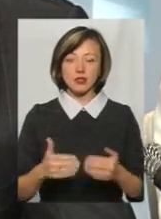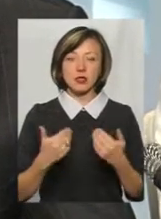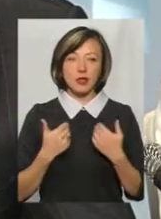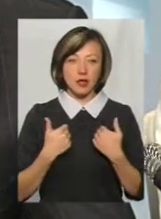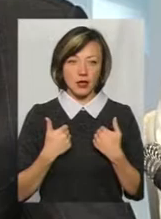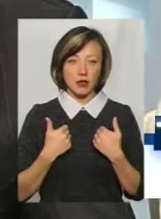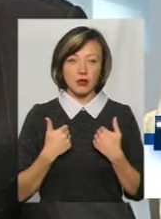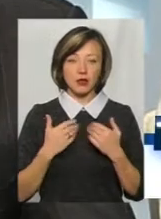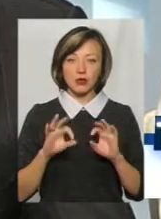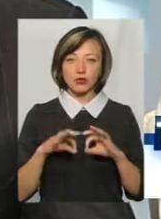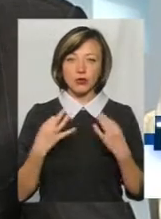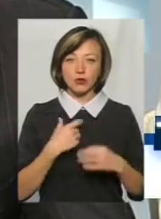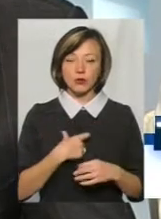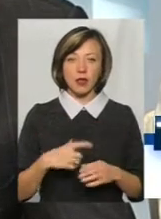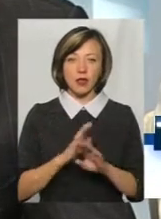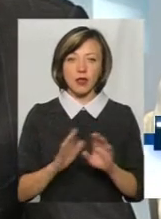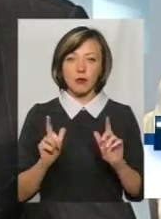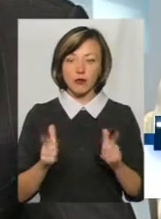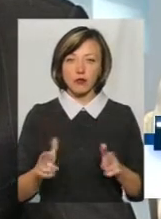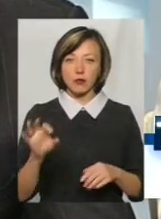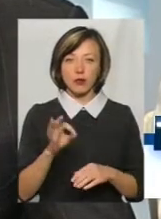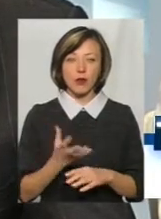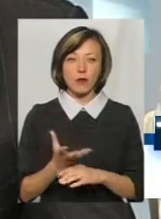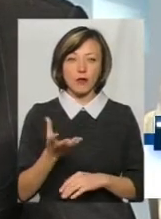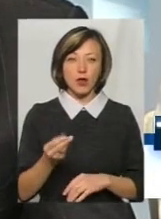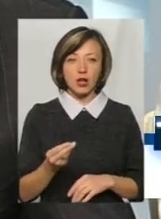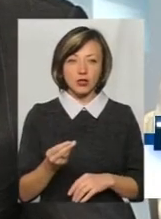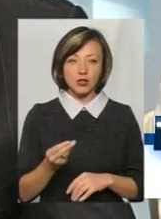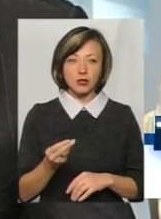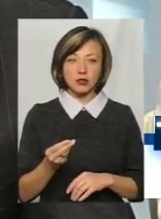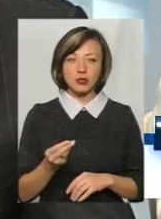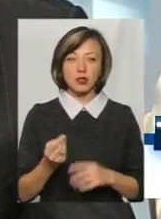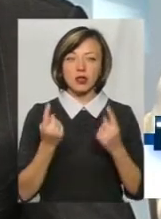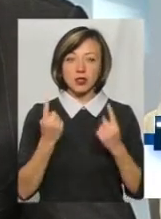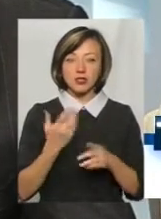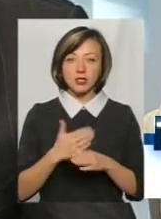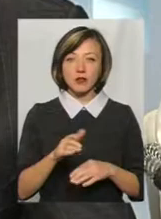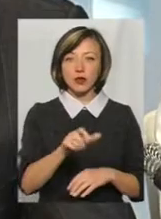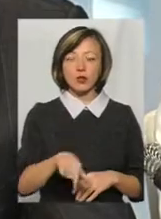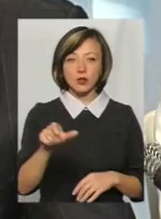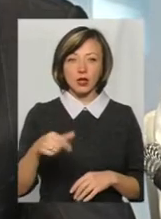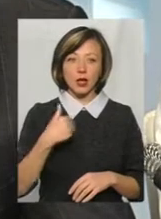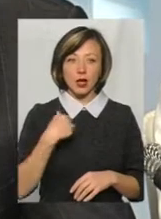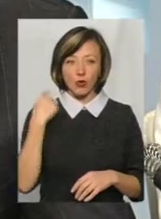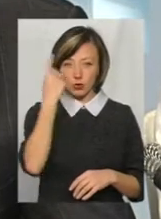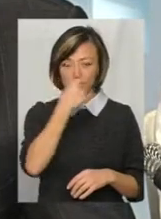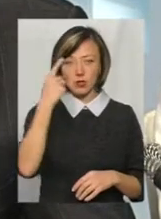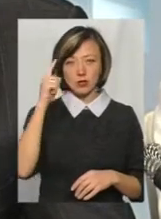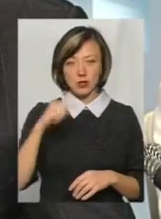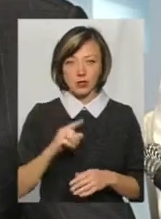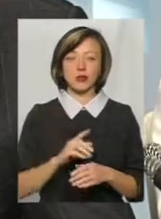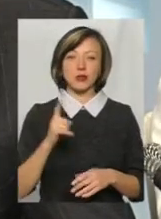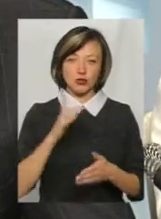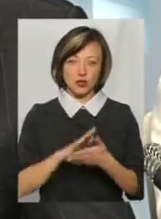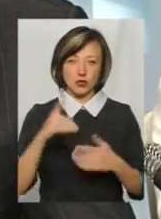дозволю собі не погодитися про проплаченість, тому що левова частина людей, яких я особисто знаю, вони чисто